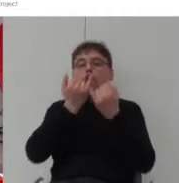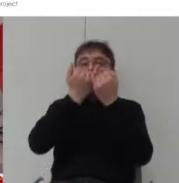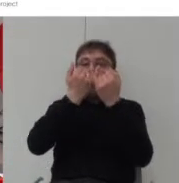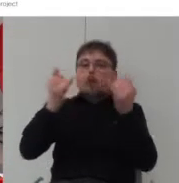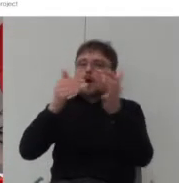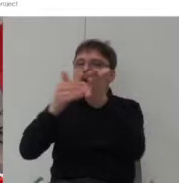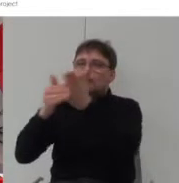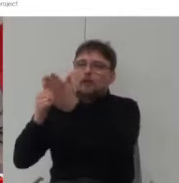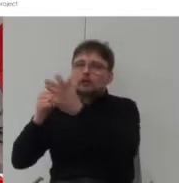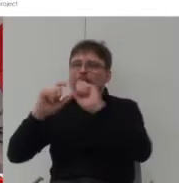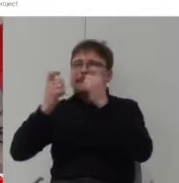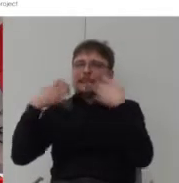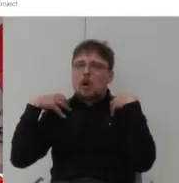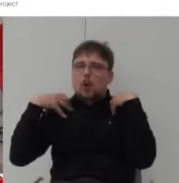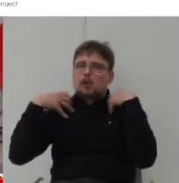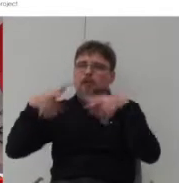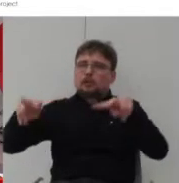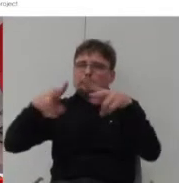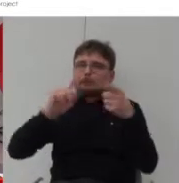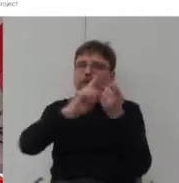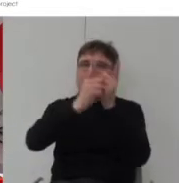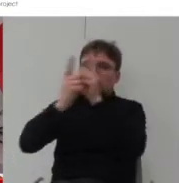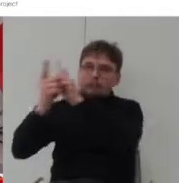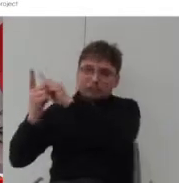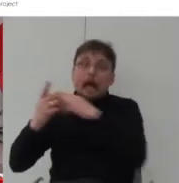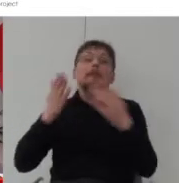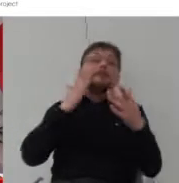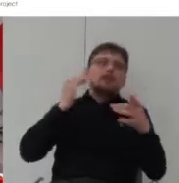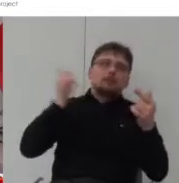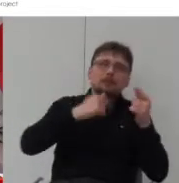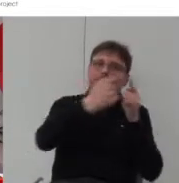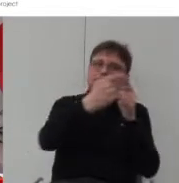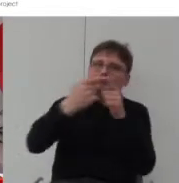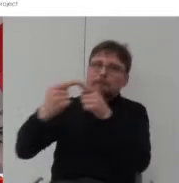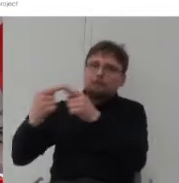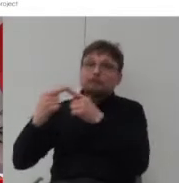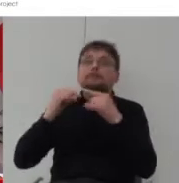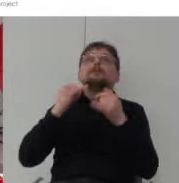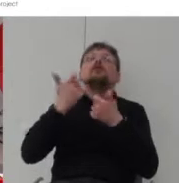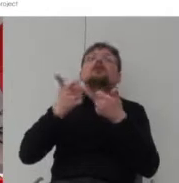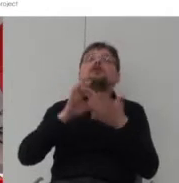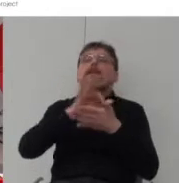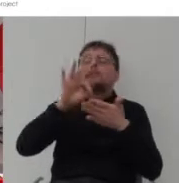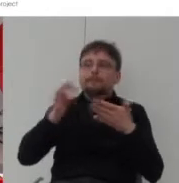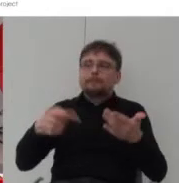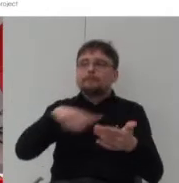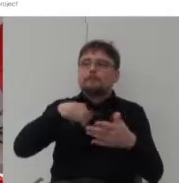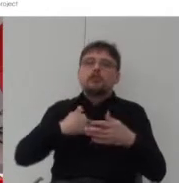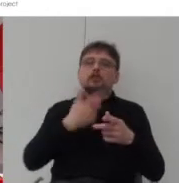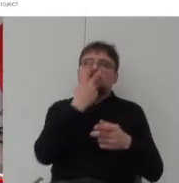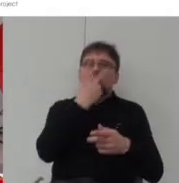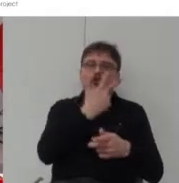w cyklu życia takiej rodziny podstawowej komórki społecznej i w tym wypadku zostały zaprojektowane trzy podstawowe moduły